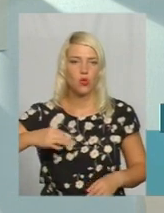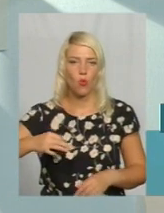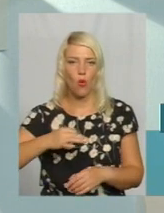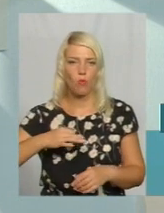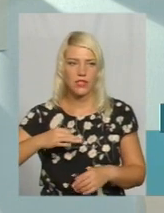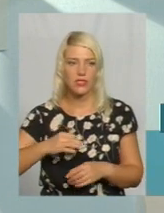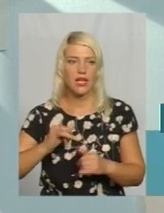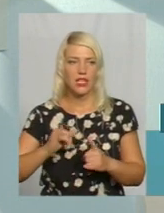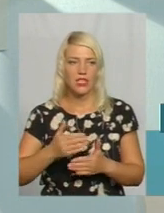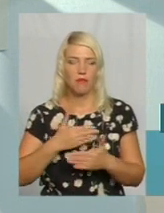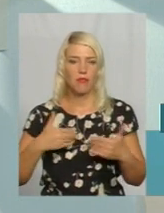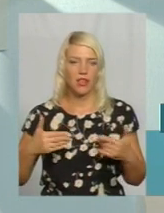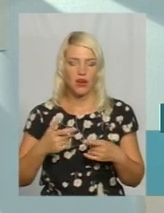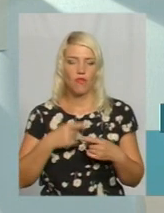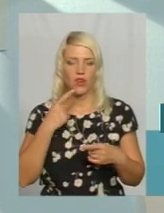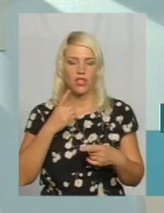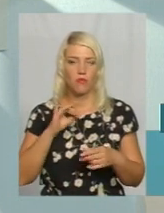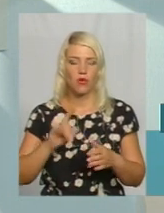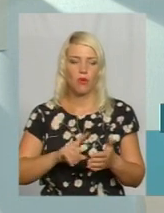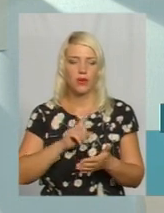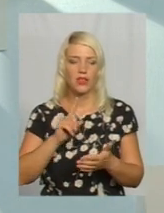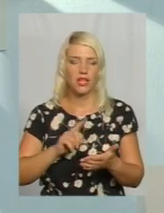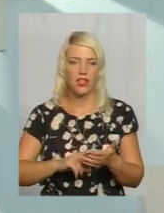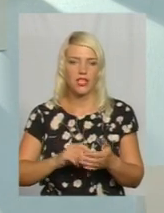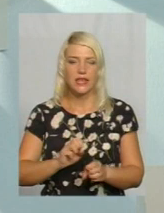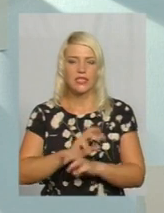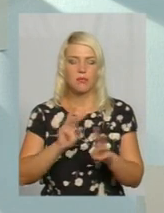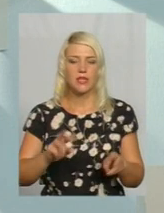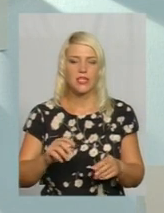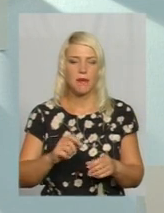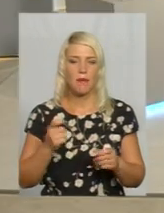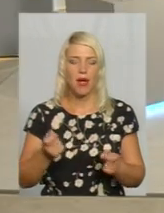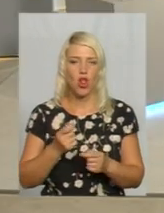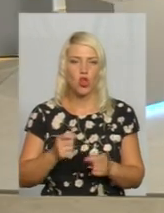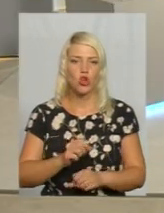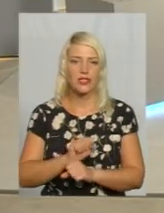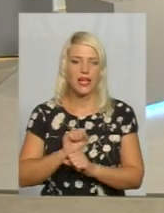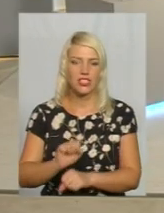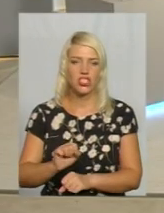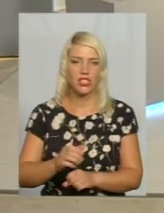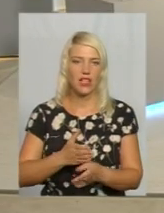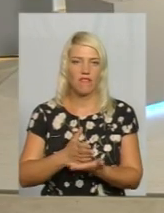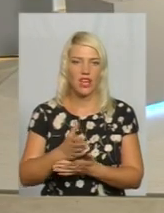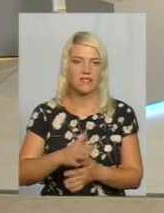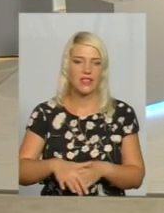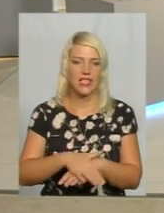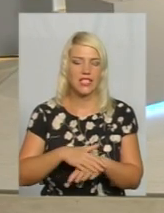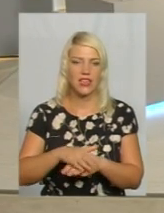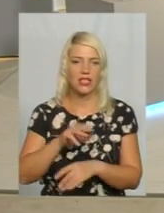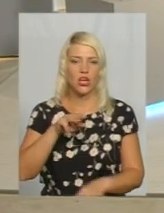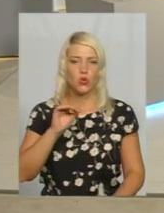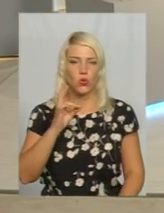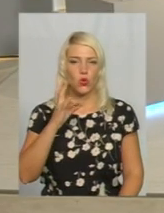ми піднімали питання із забезпечення малозахищених верст населення тюнерами. Мушу сказати, що